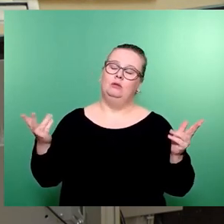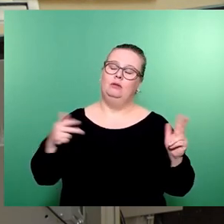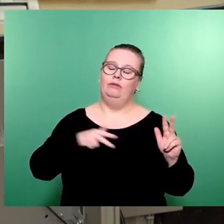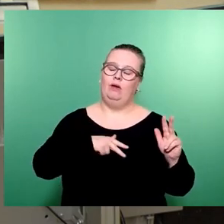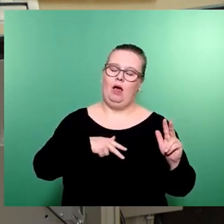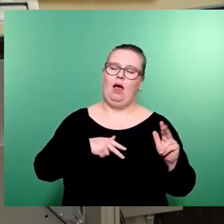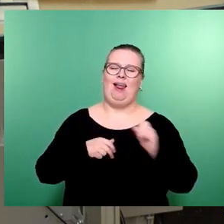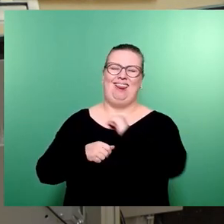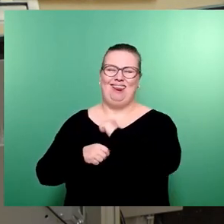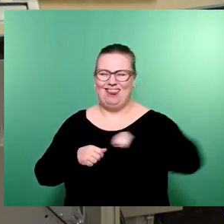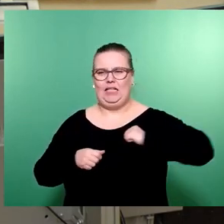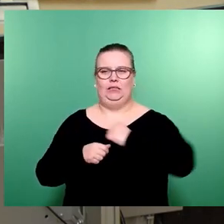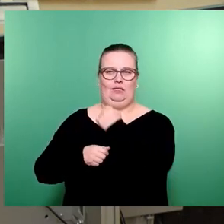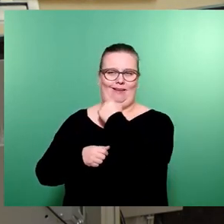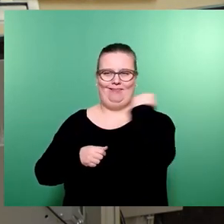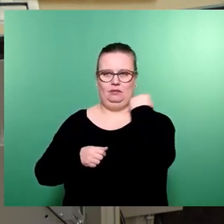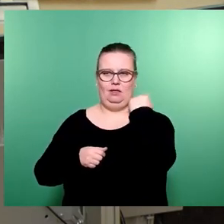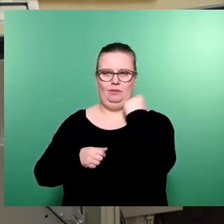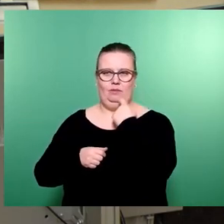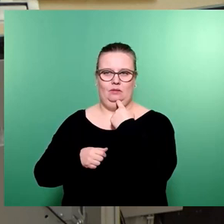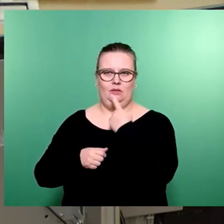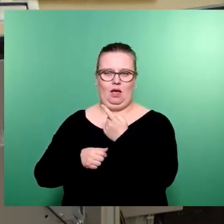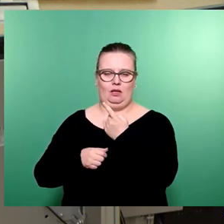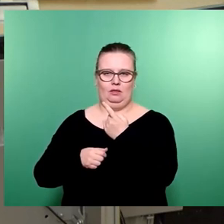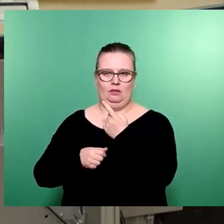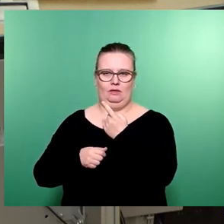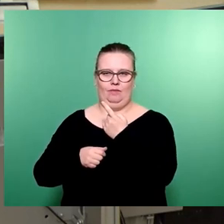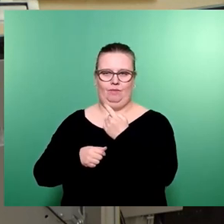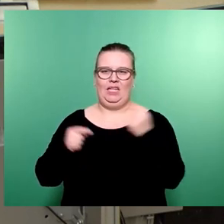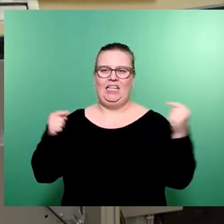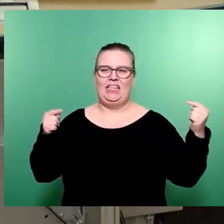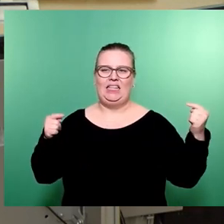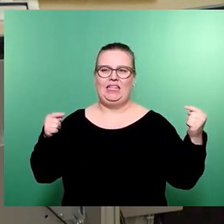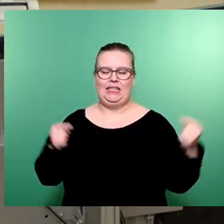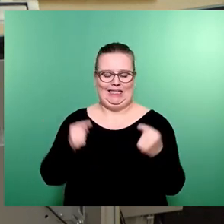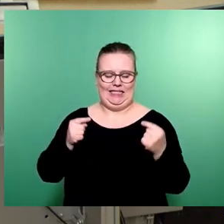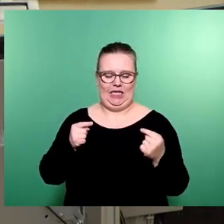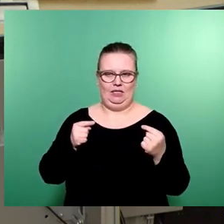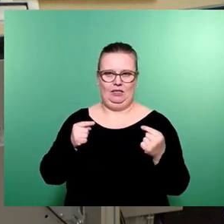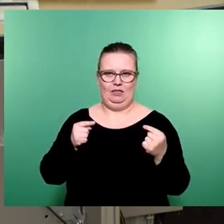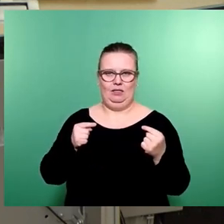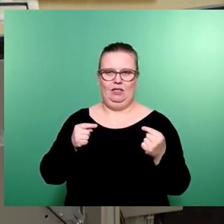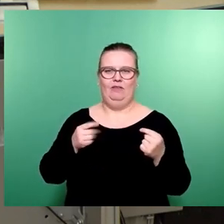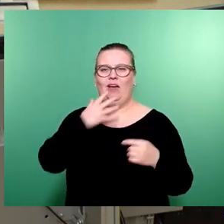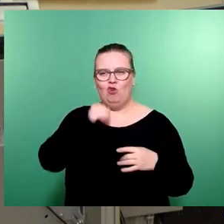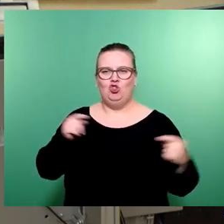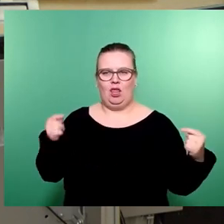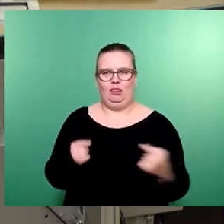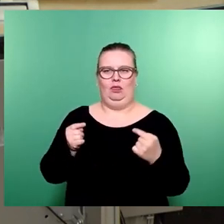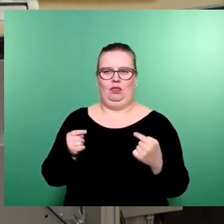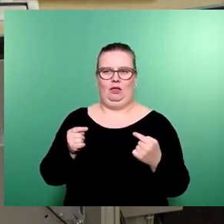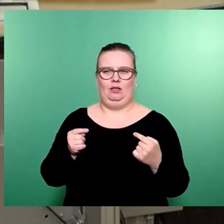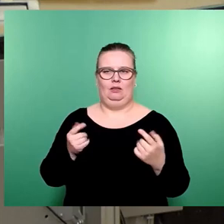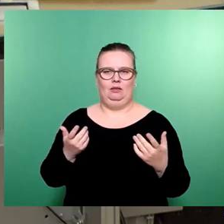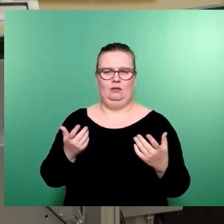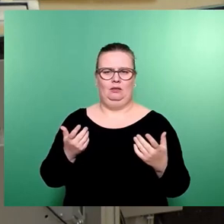linksextrem in diesem Kontext, dissidieren, weil sie Lust am Dissidieren haben. Es